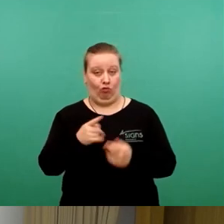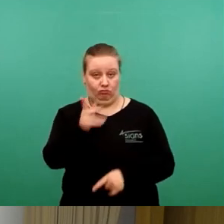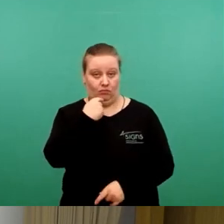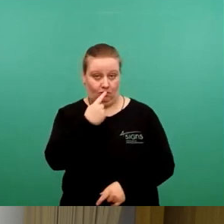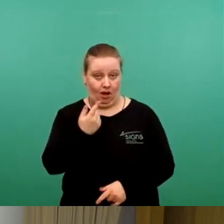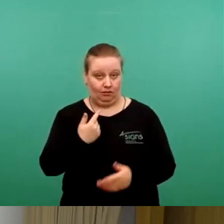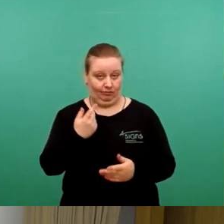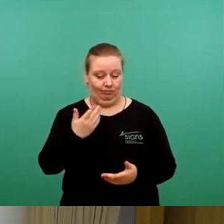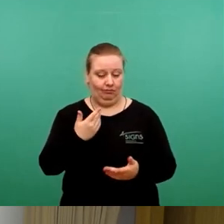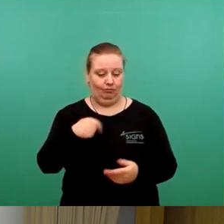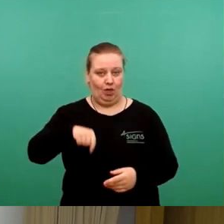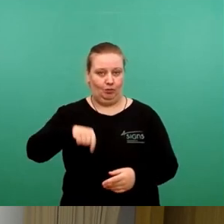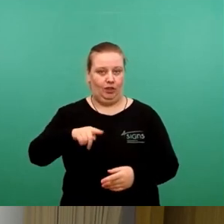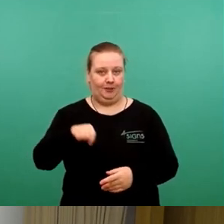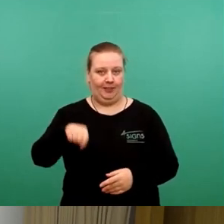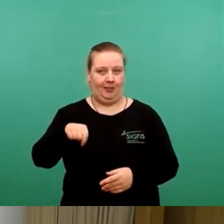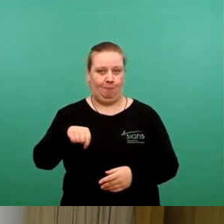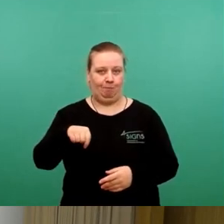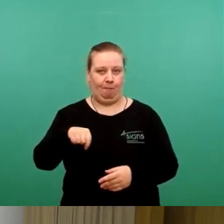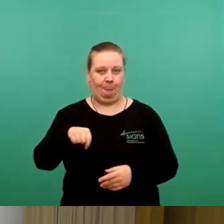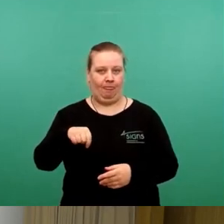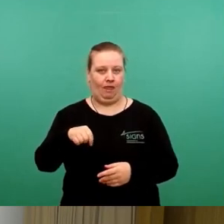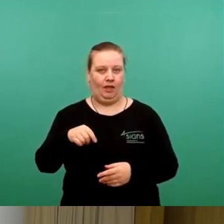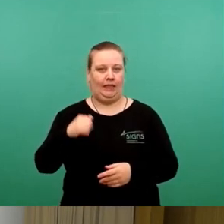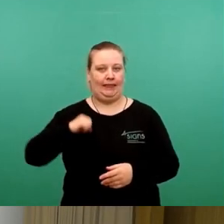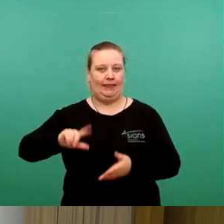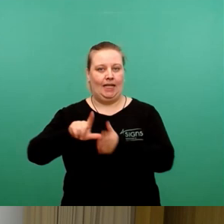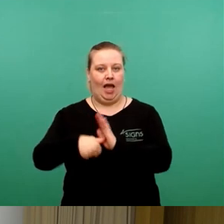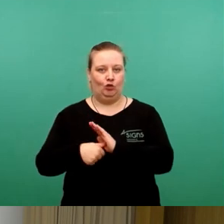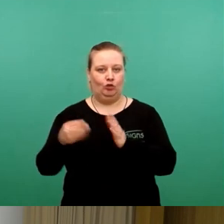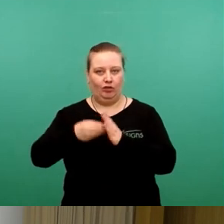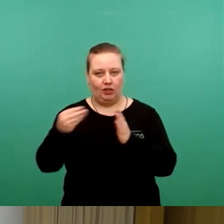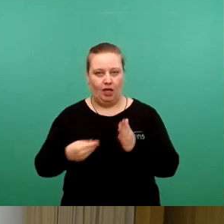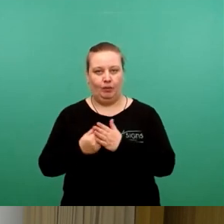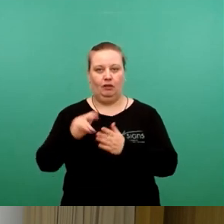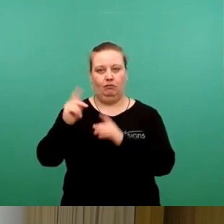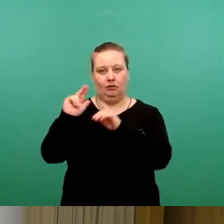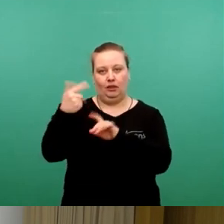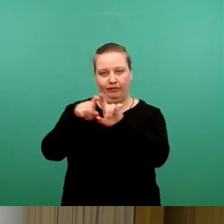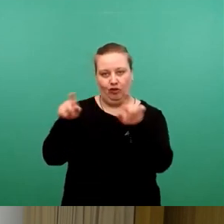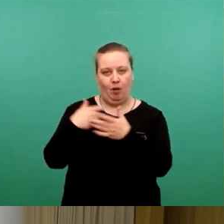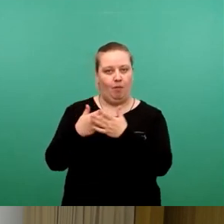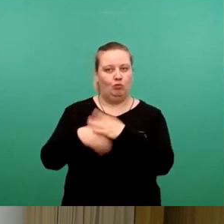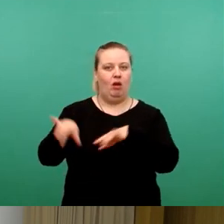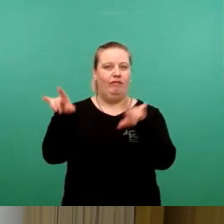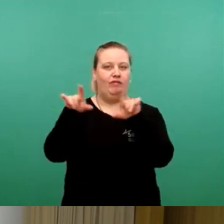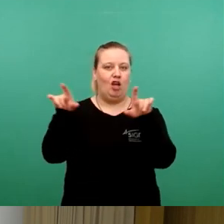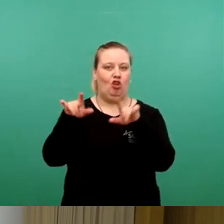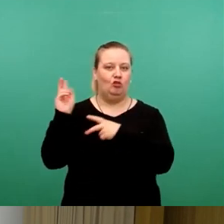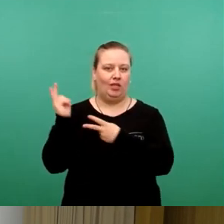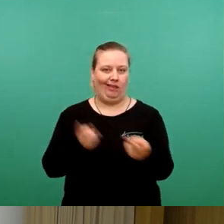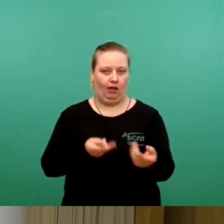gefragte Dienstleistungsverträge mit Dritten, nämlich dem Veranstaltungskatering.